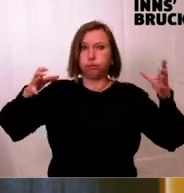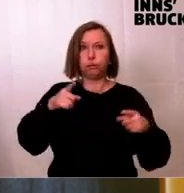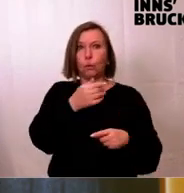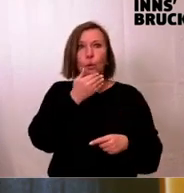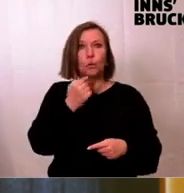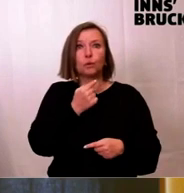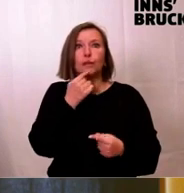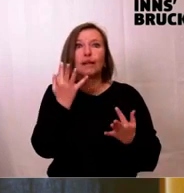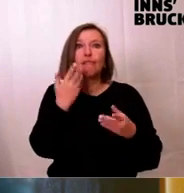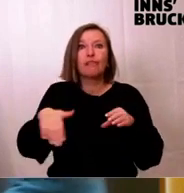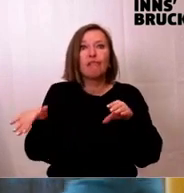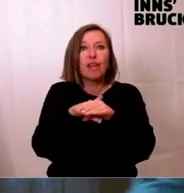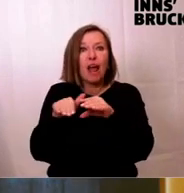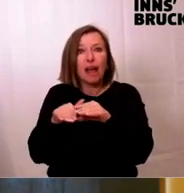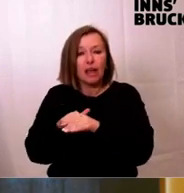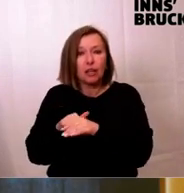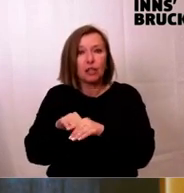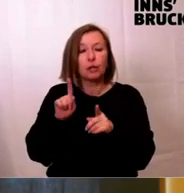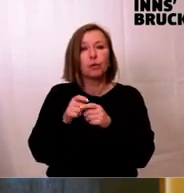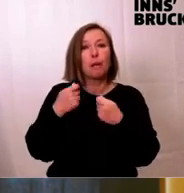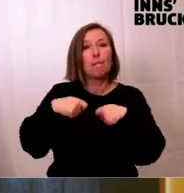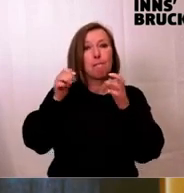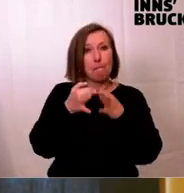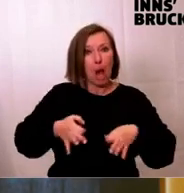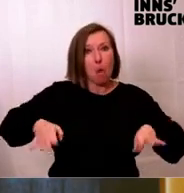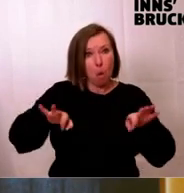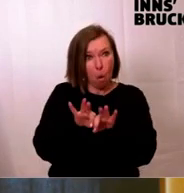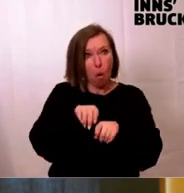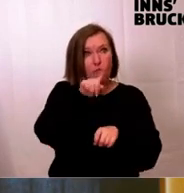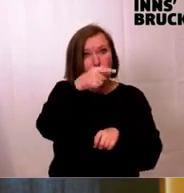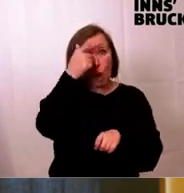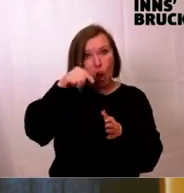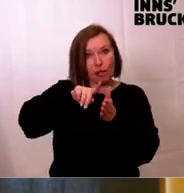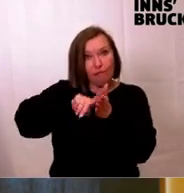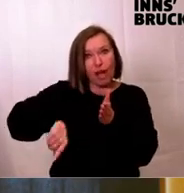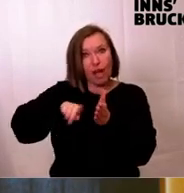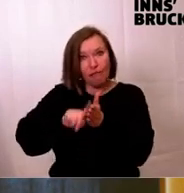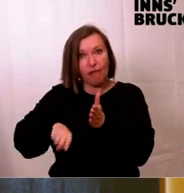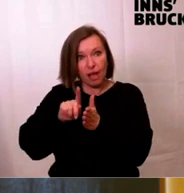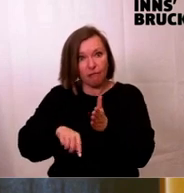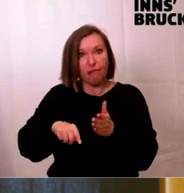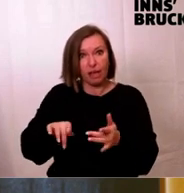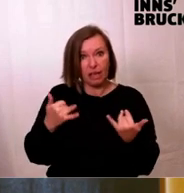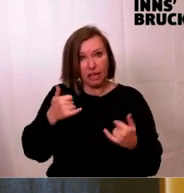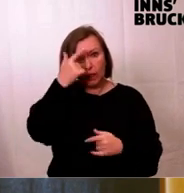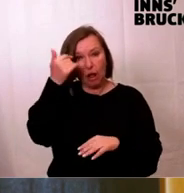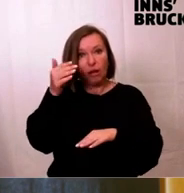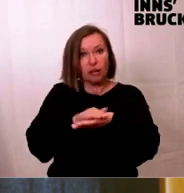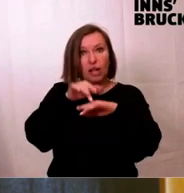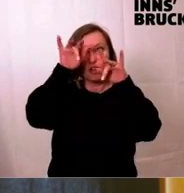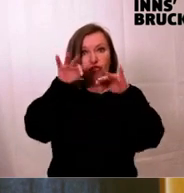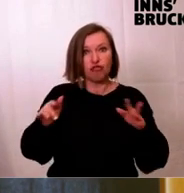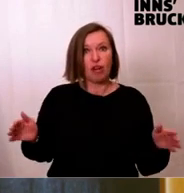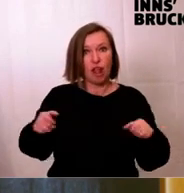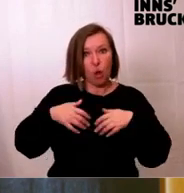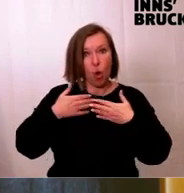anderen Stellen, wie Bauhof und so weiter, eingespart hast. Und das haben die Leute jetzt schmerzlich erkennen müssen bei der Schneeräumung. Sparen am falschen